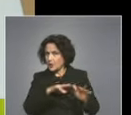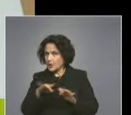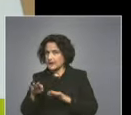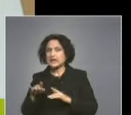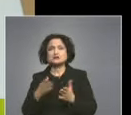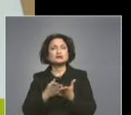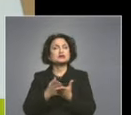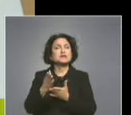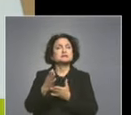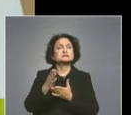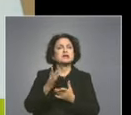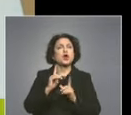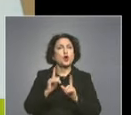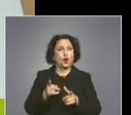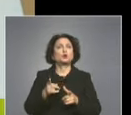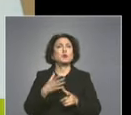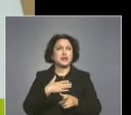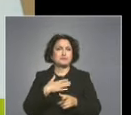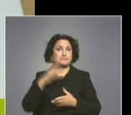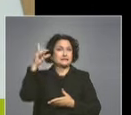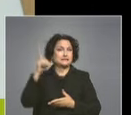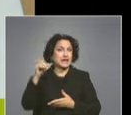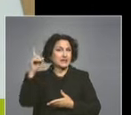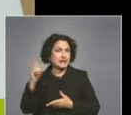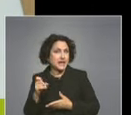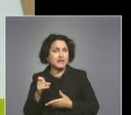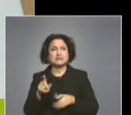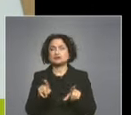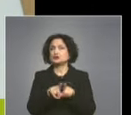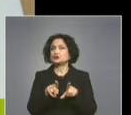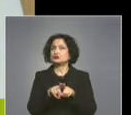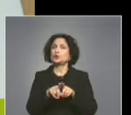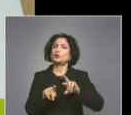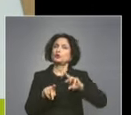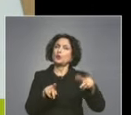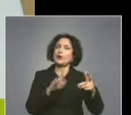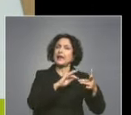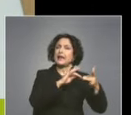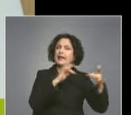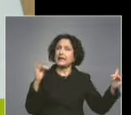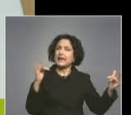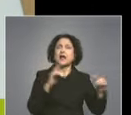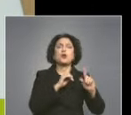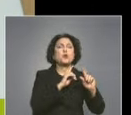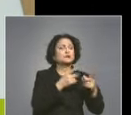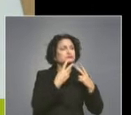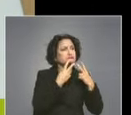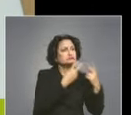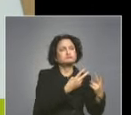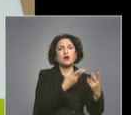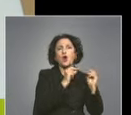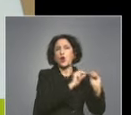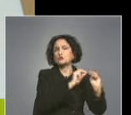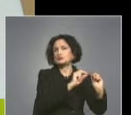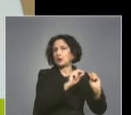чрез който се поделят сигнали. имаме консултативна линия, на която хората могат да се свържат директно с консултант.